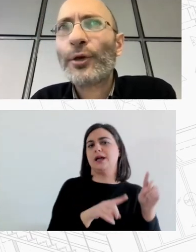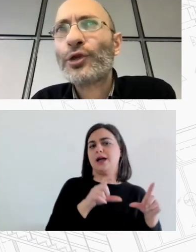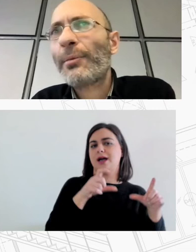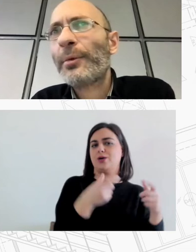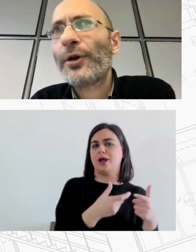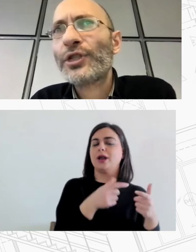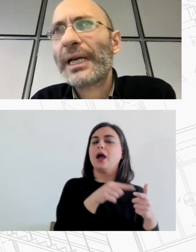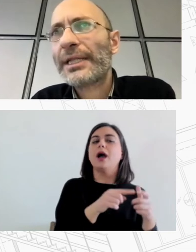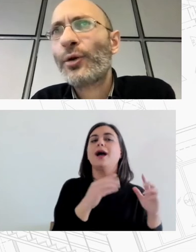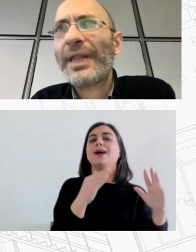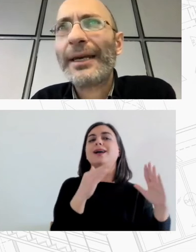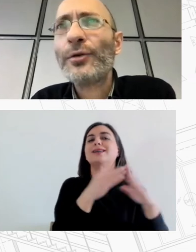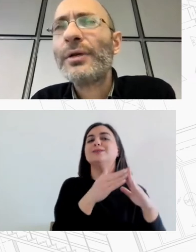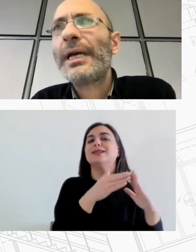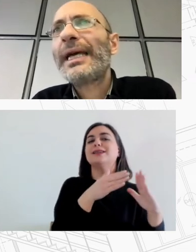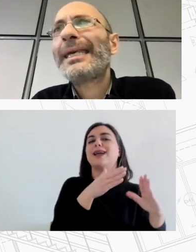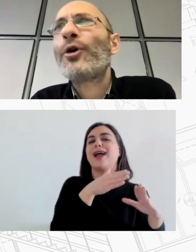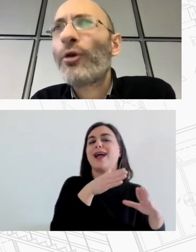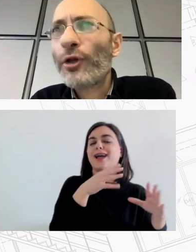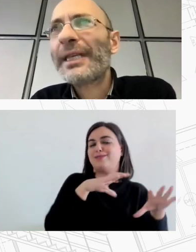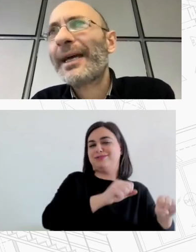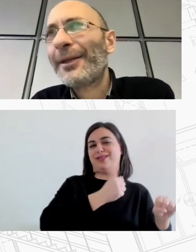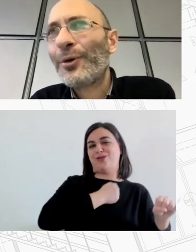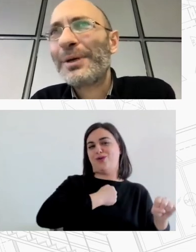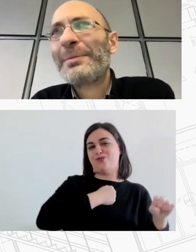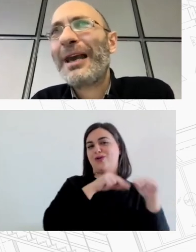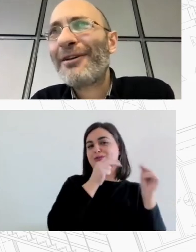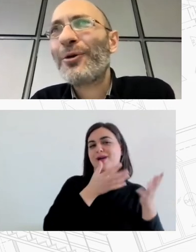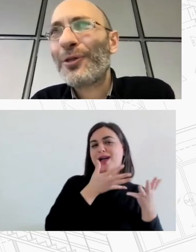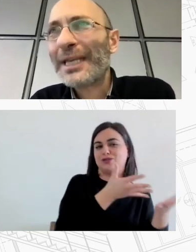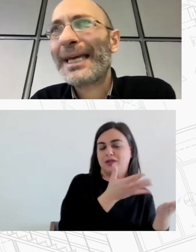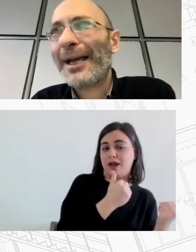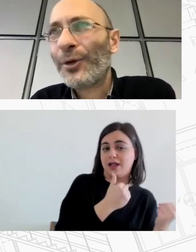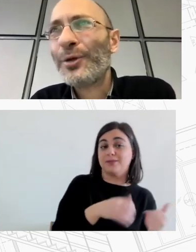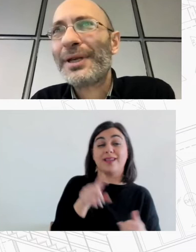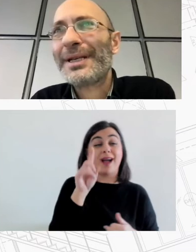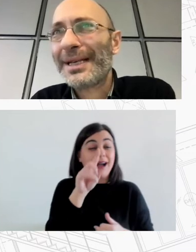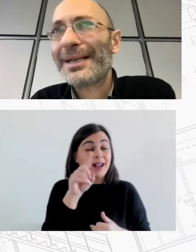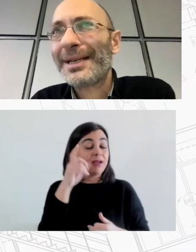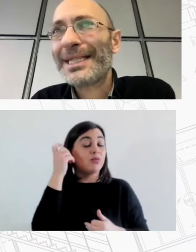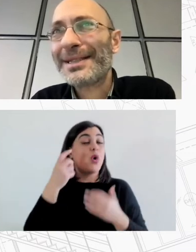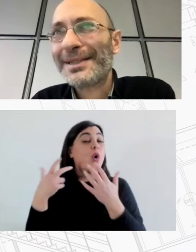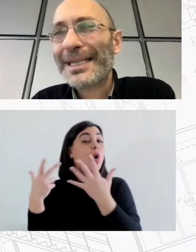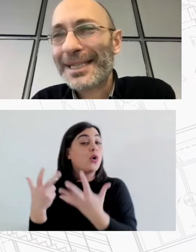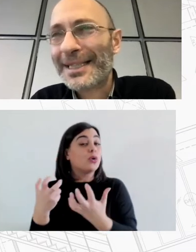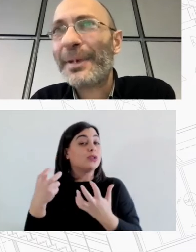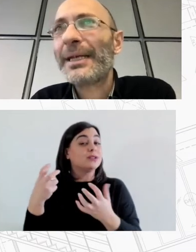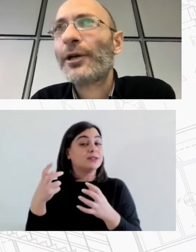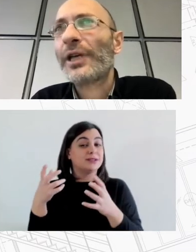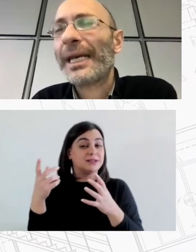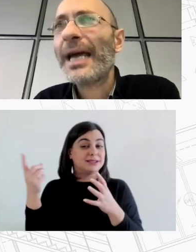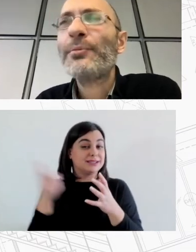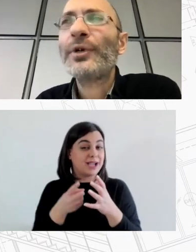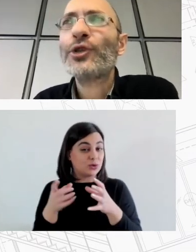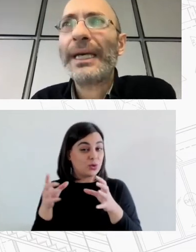% όσον αποπληρώνουν στεγαστικό δάνειο και 80% επαναλαμβάνω 80% τέσσερα στα πέντε